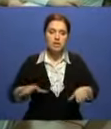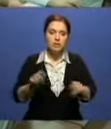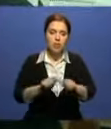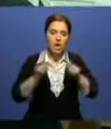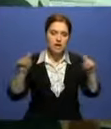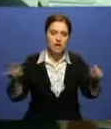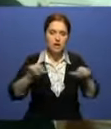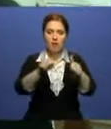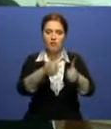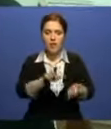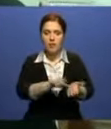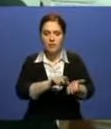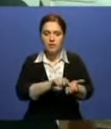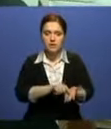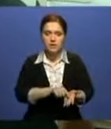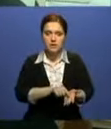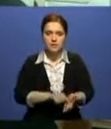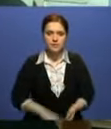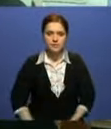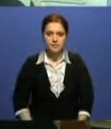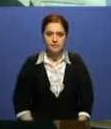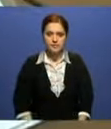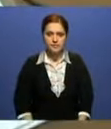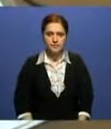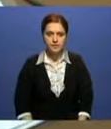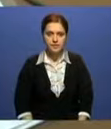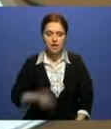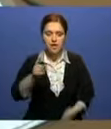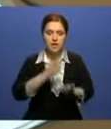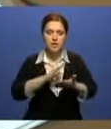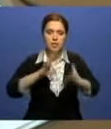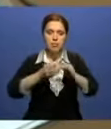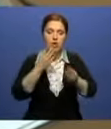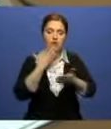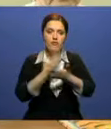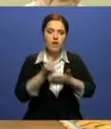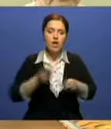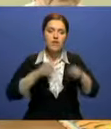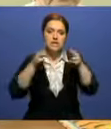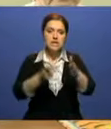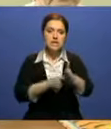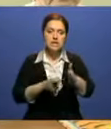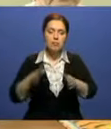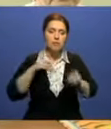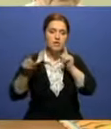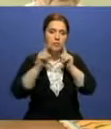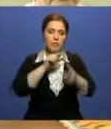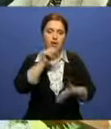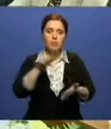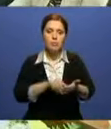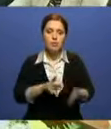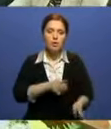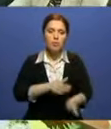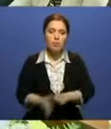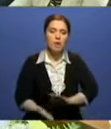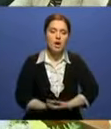оформлении пенсий и пособий. Вердебек Сапырбаев подытожил свой визит в Карагандинскую область с совещанием по вопросам выполнения